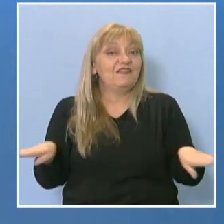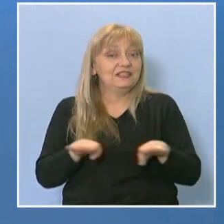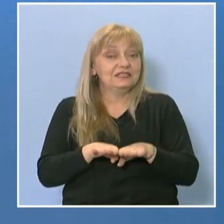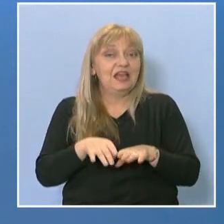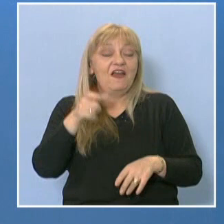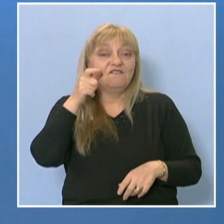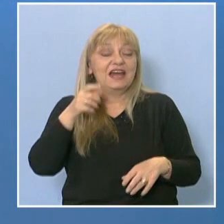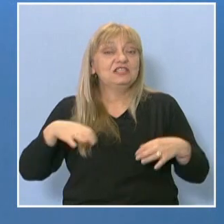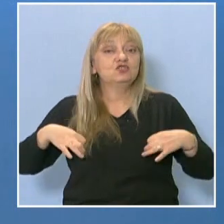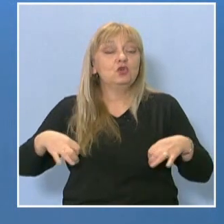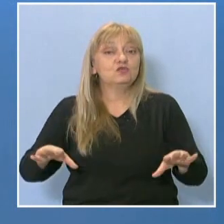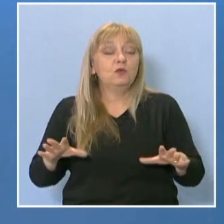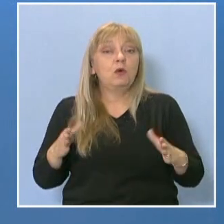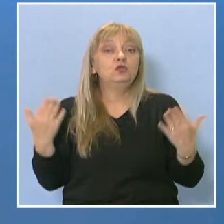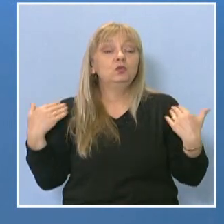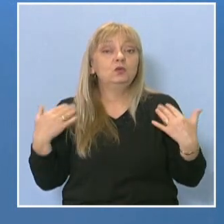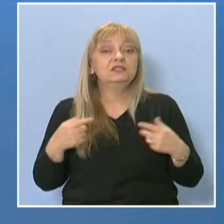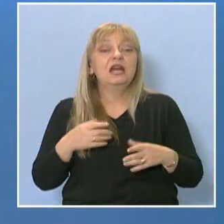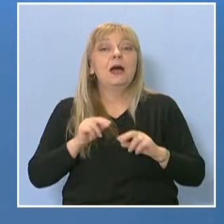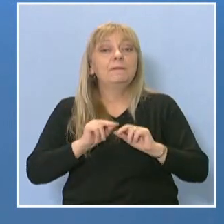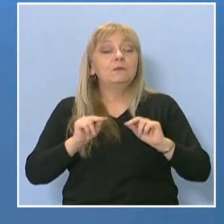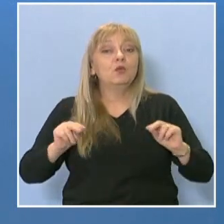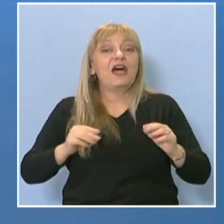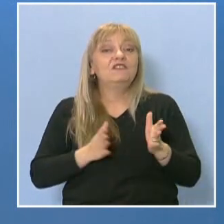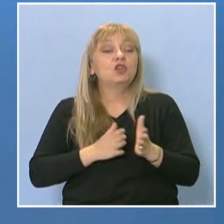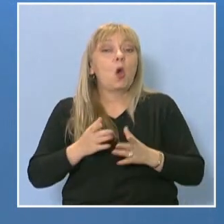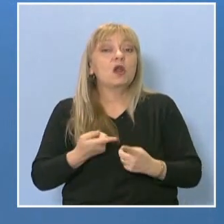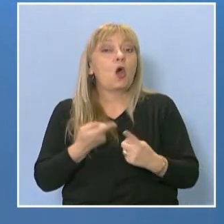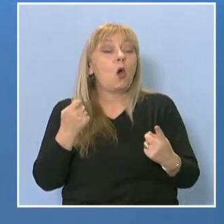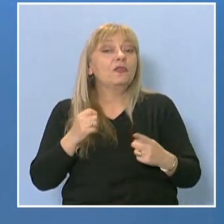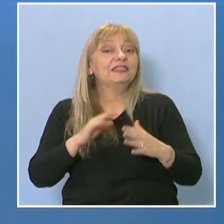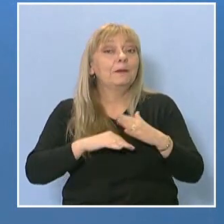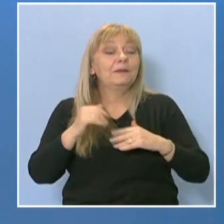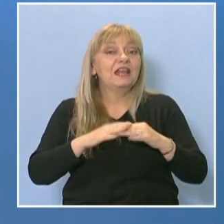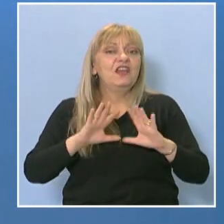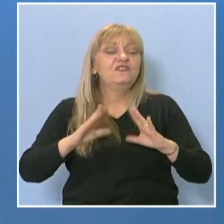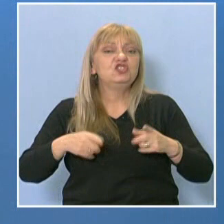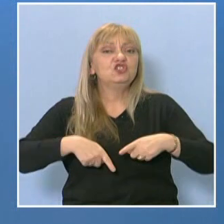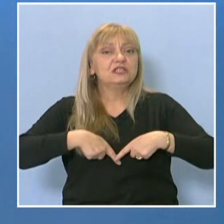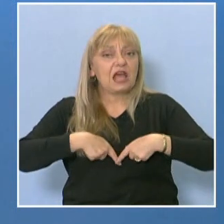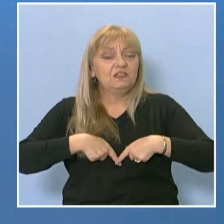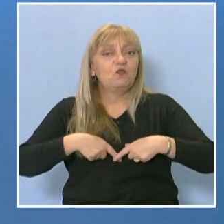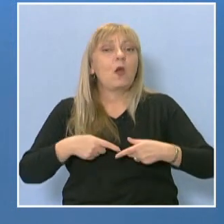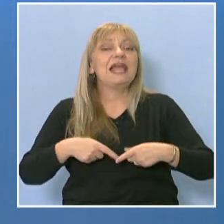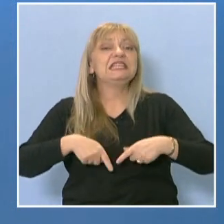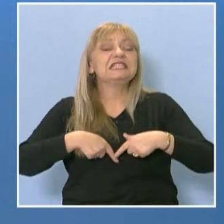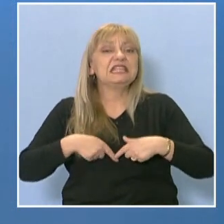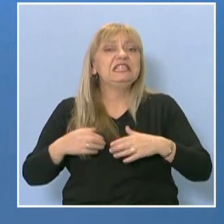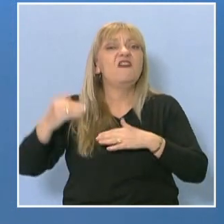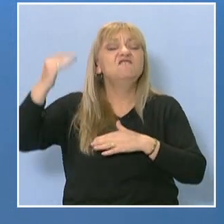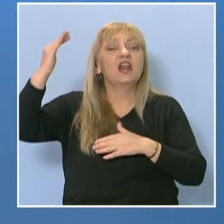университет наистина ни преподават хора от практиката. Всички са адвокати, съди, върховни съди.